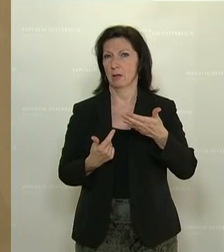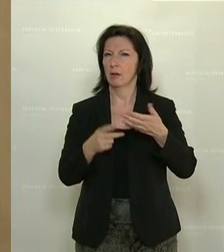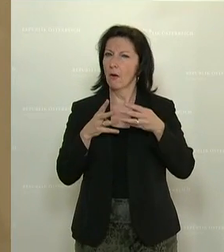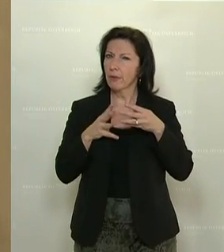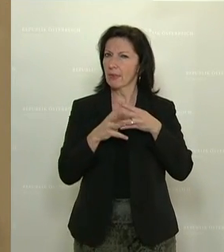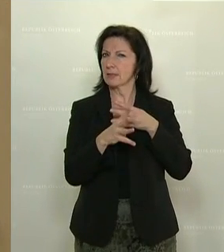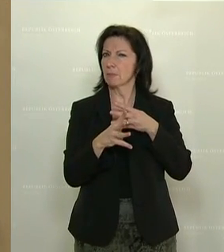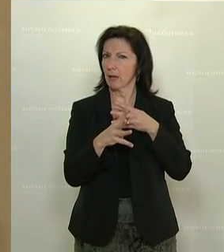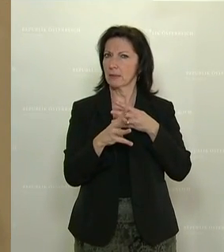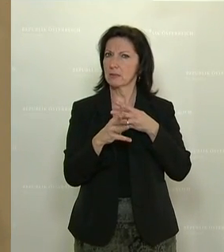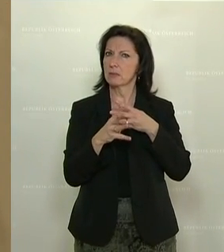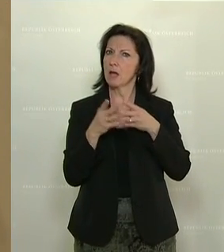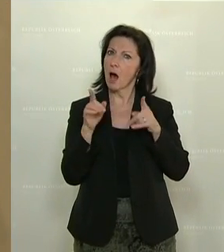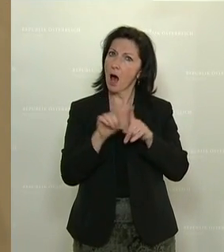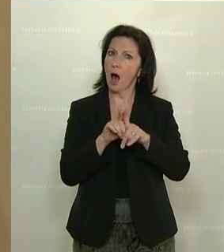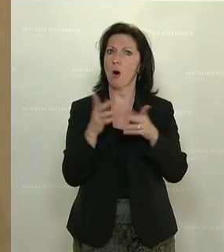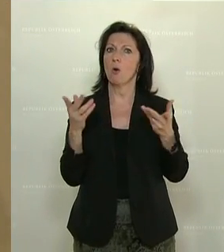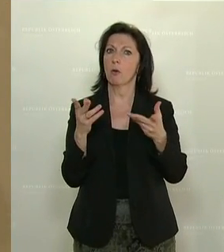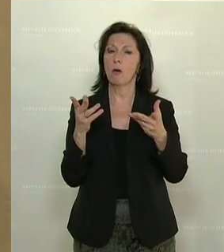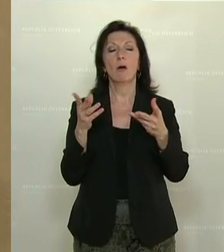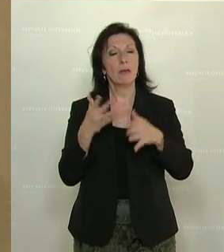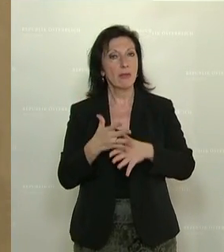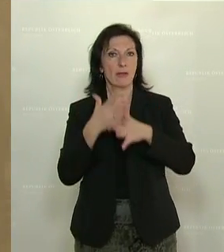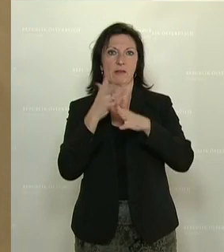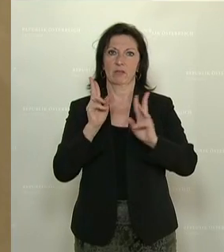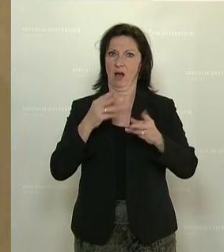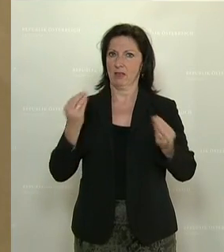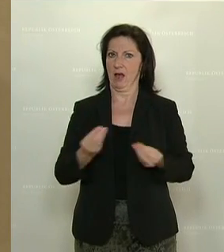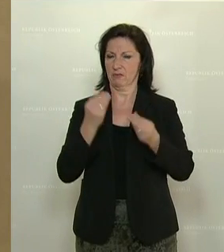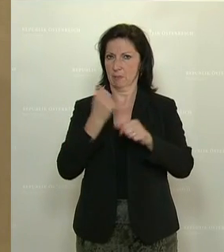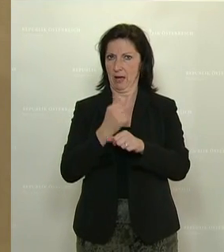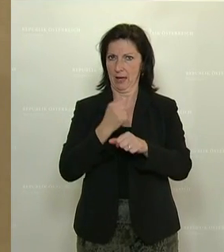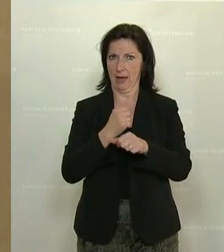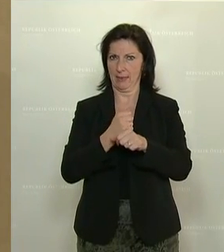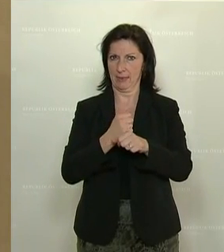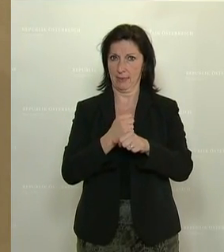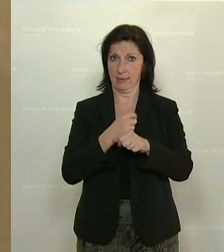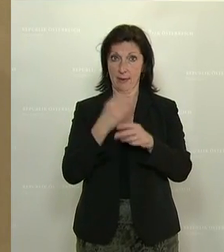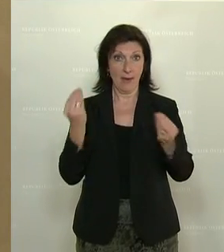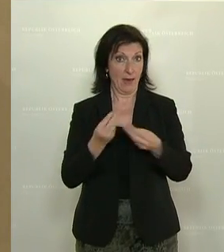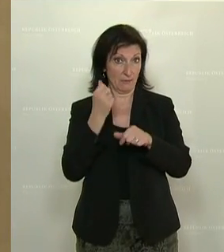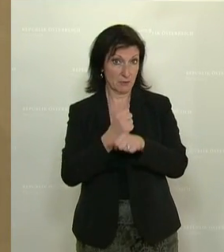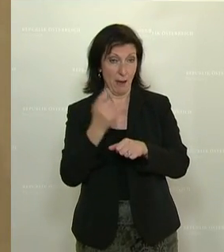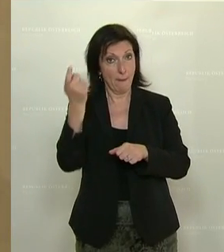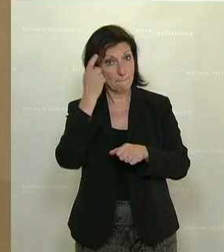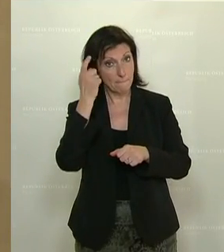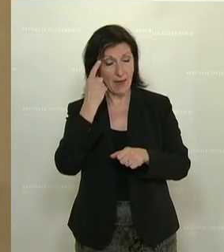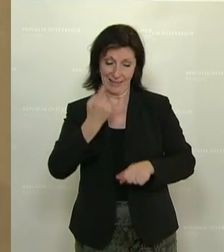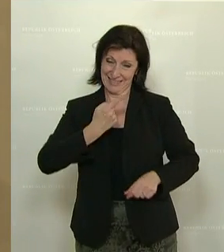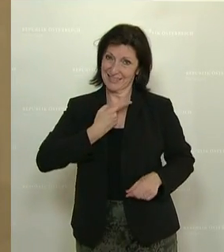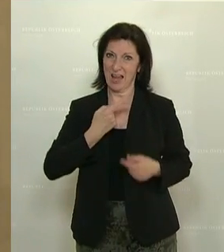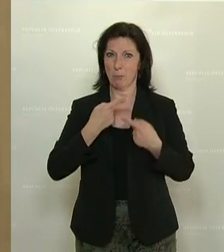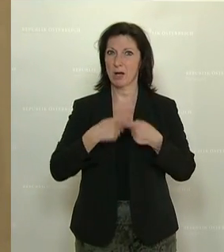Transparenz ermöglicht auch ein Handeln. Nämlich das Handeln, selbst zu entscheiden, für die Menschen